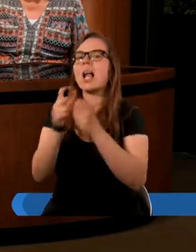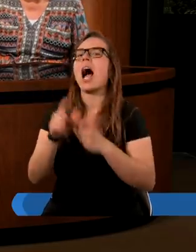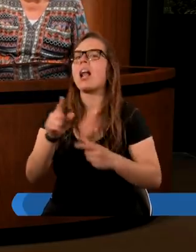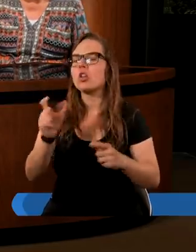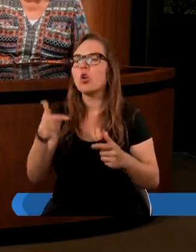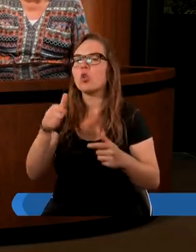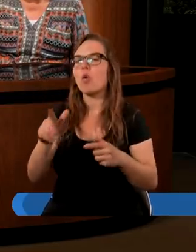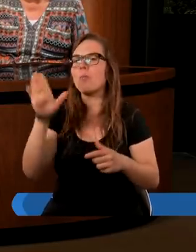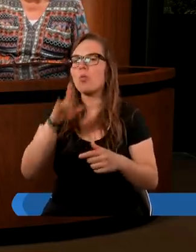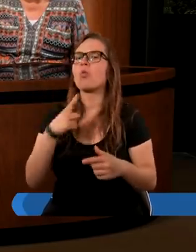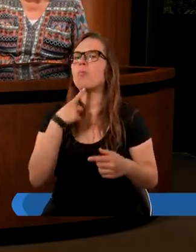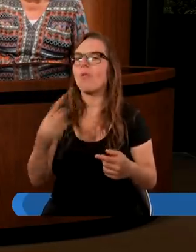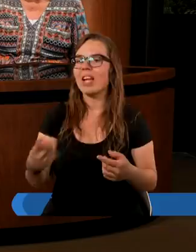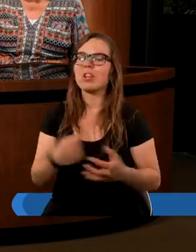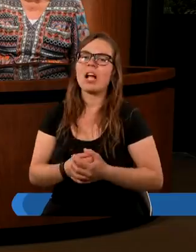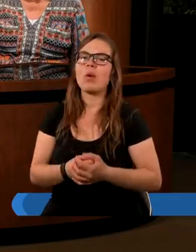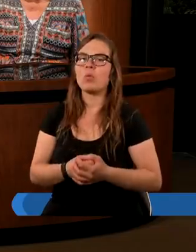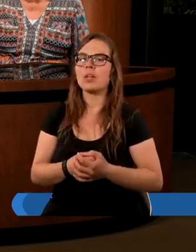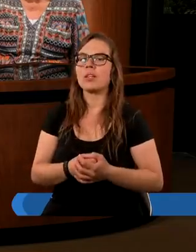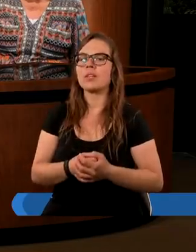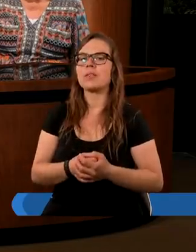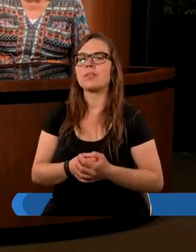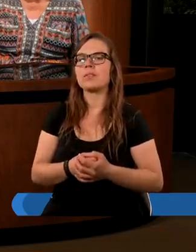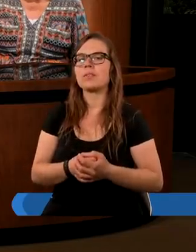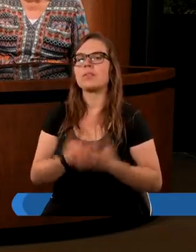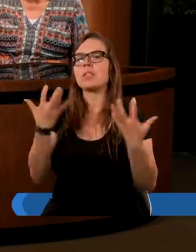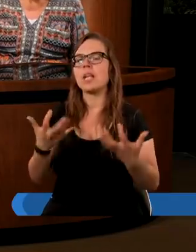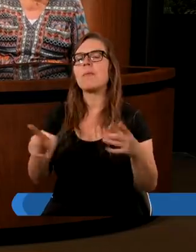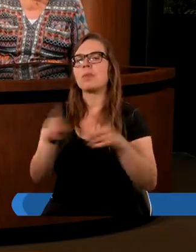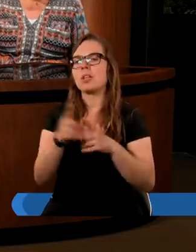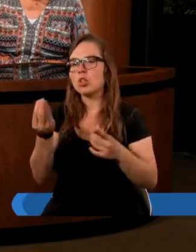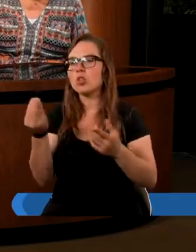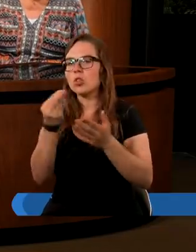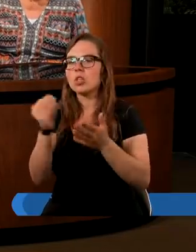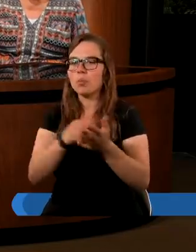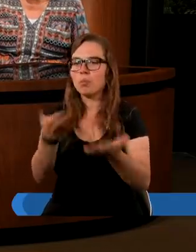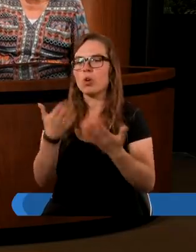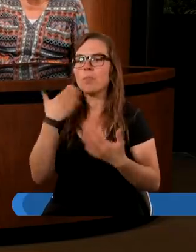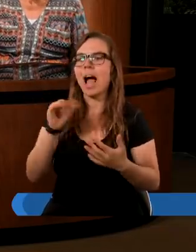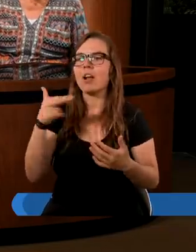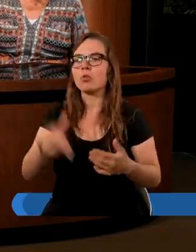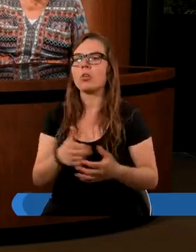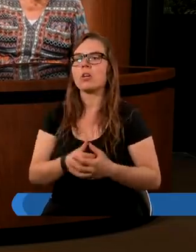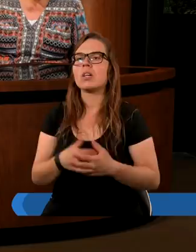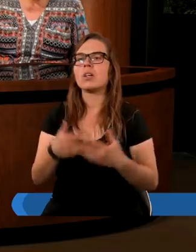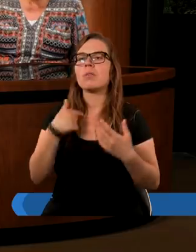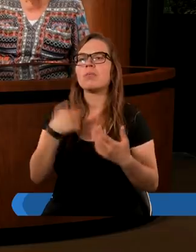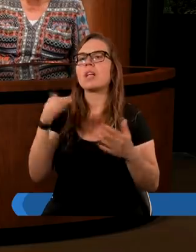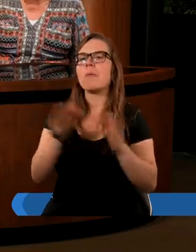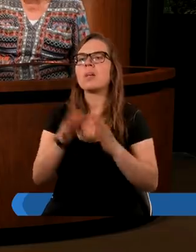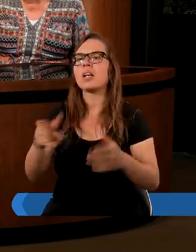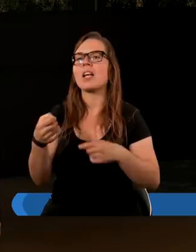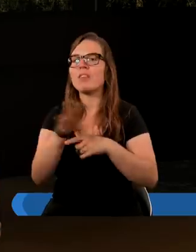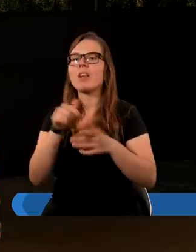ale to, co Bóg powiedział. Czy chcemy coś tu jeszcze dodać? Proszę bardzo, Aniu. Niemniej to